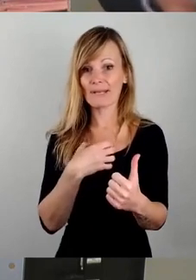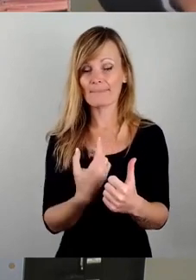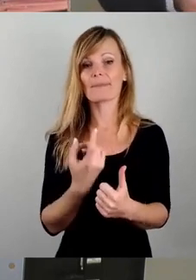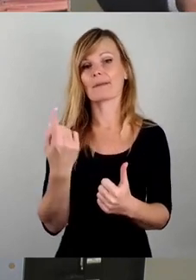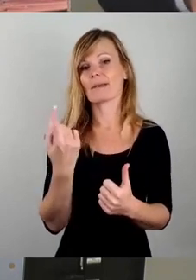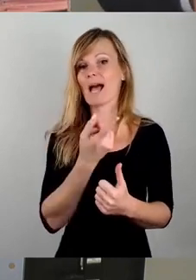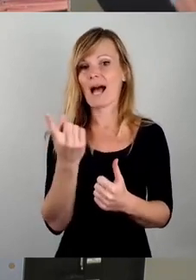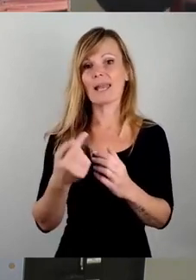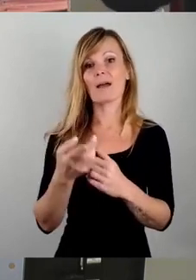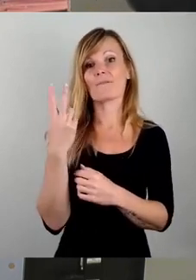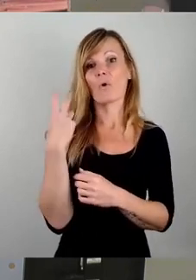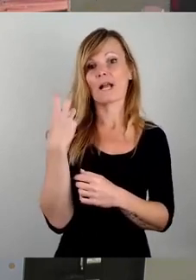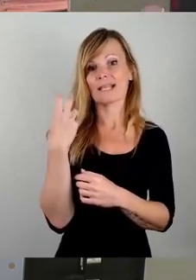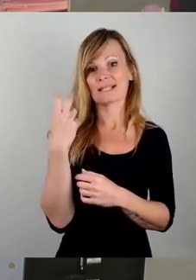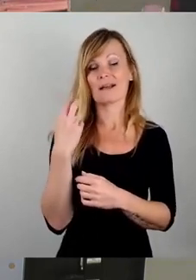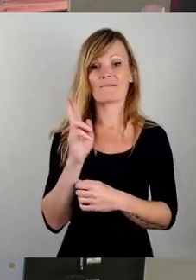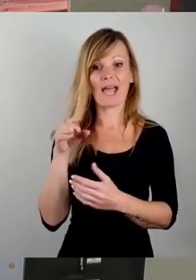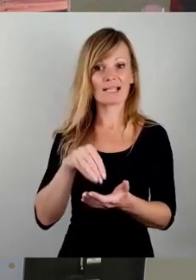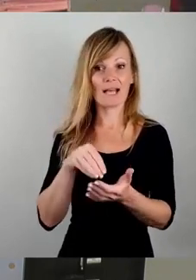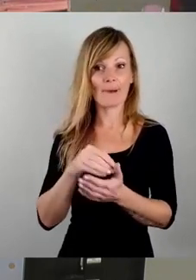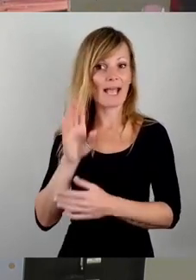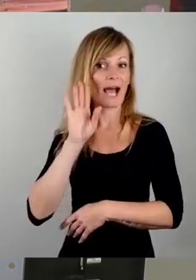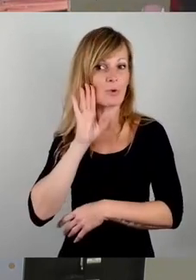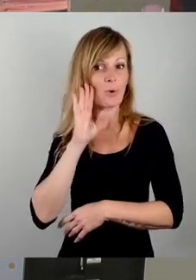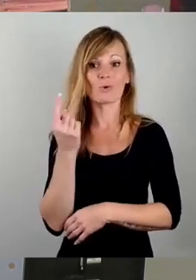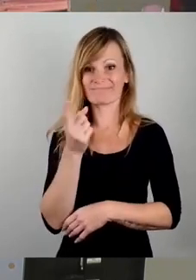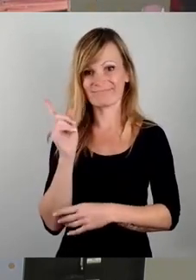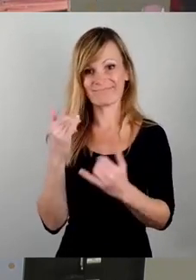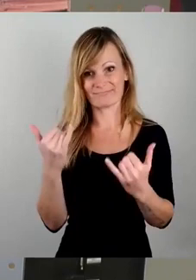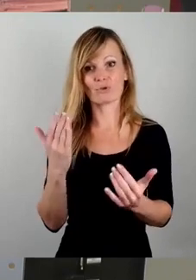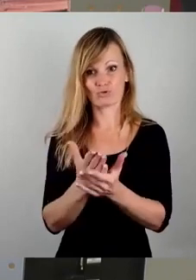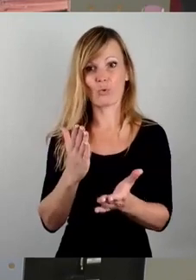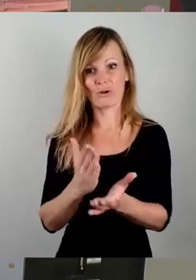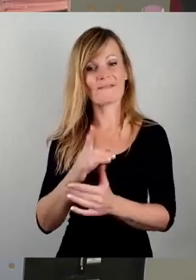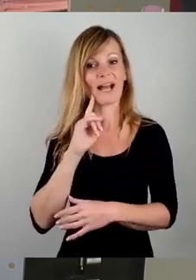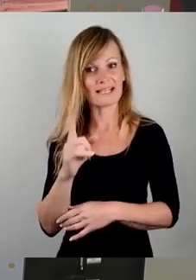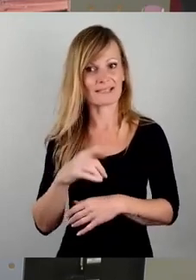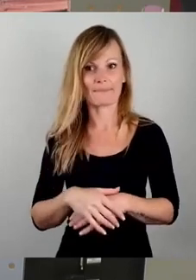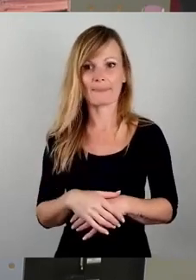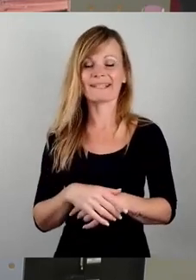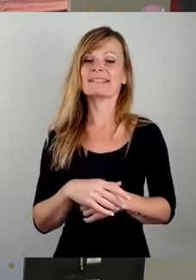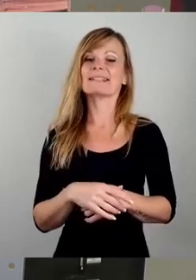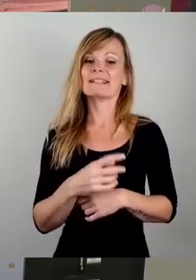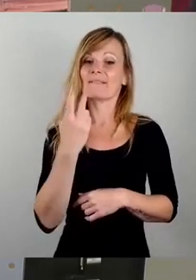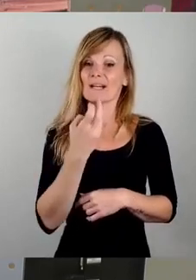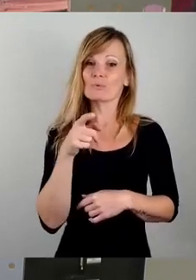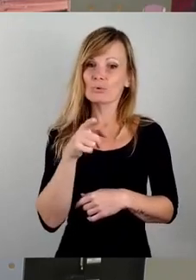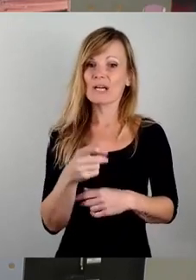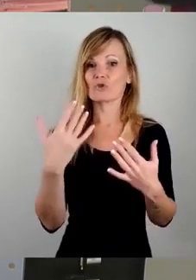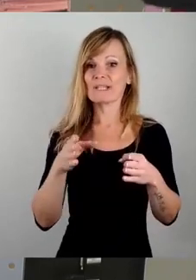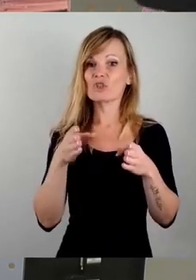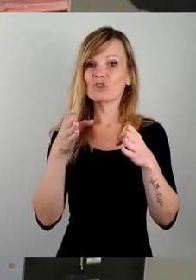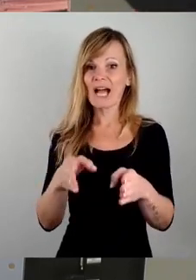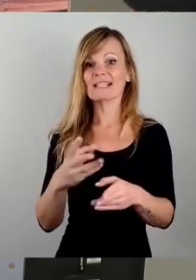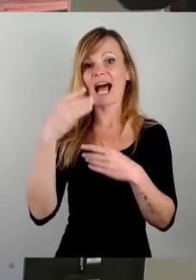vorgestern da waren, wissen das, wenn man jetzt versucht, eine solche Spielstraße anzumelden,